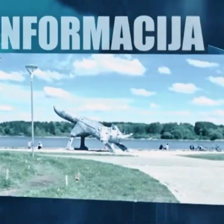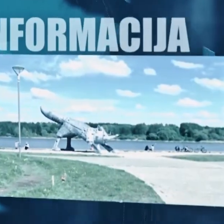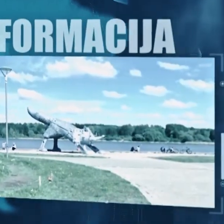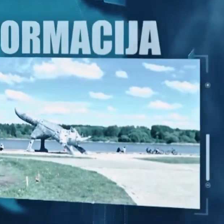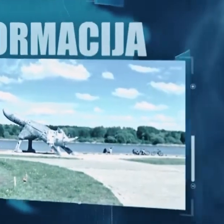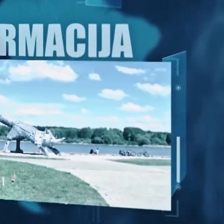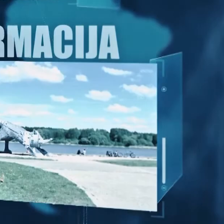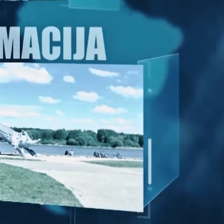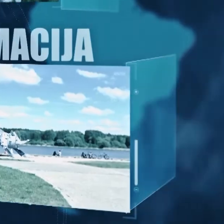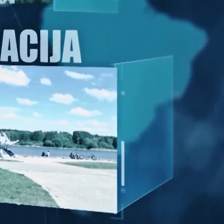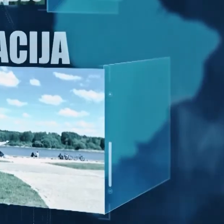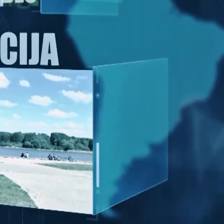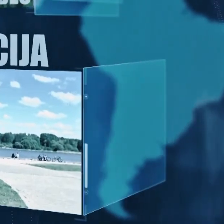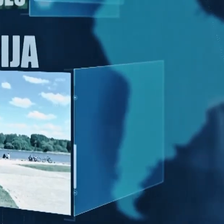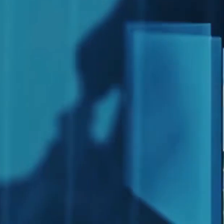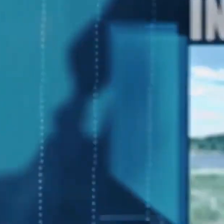Muzika